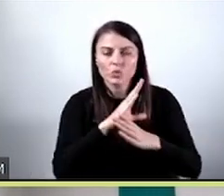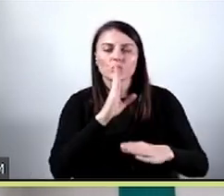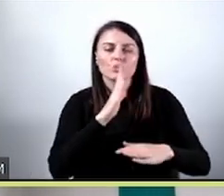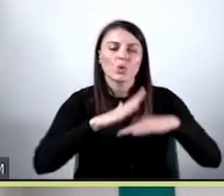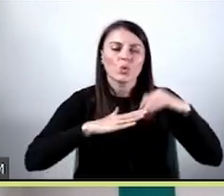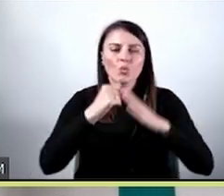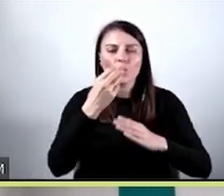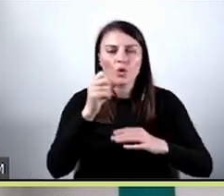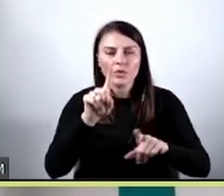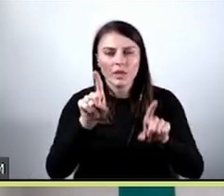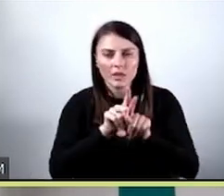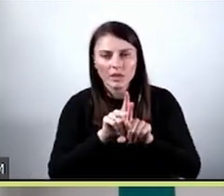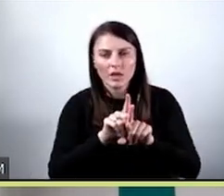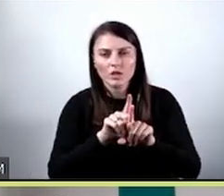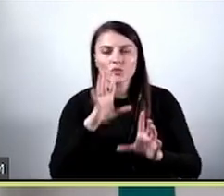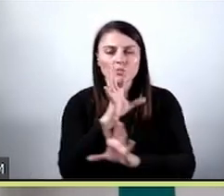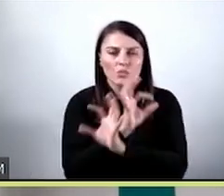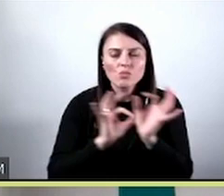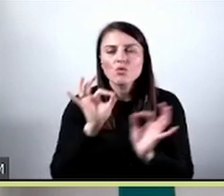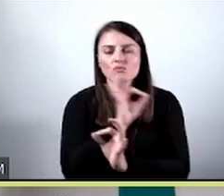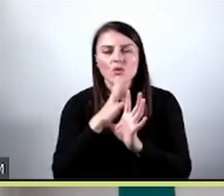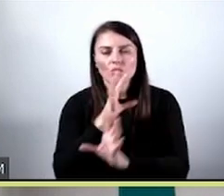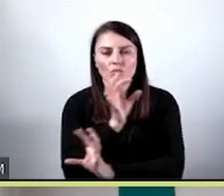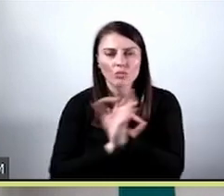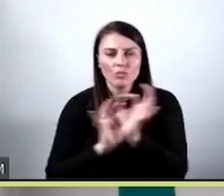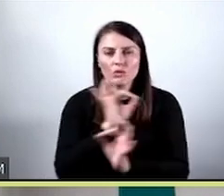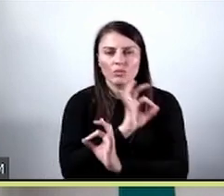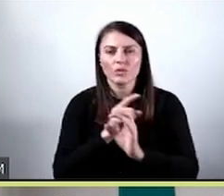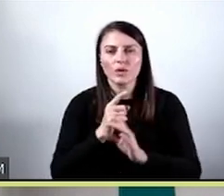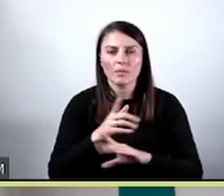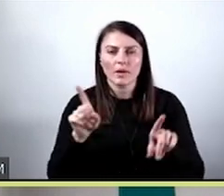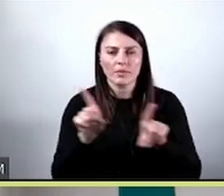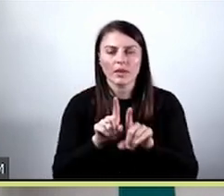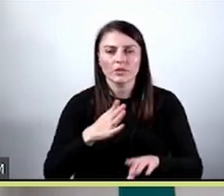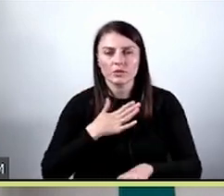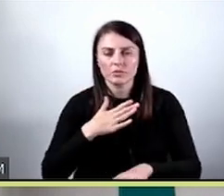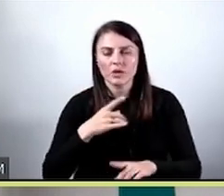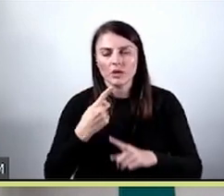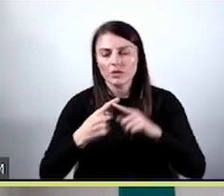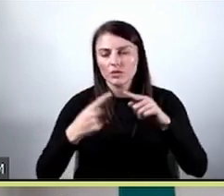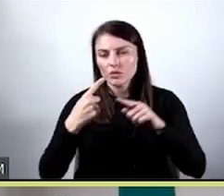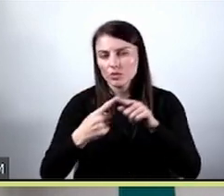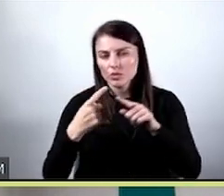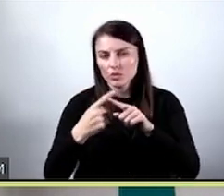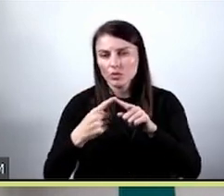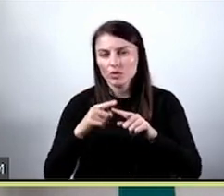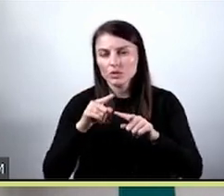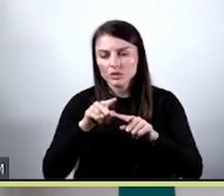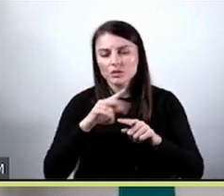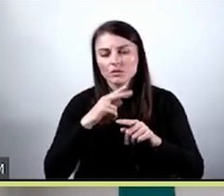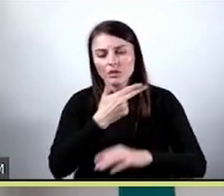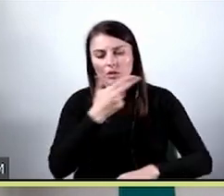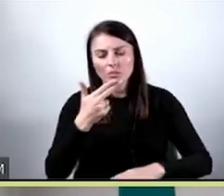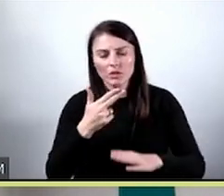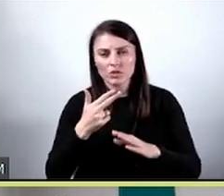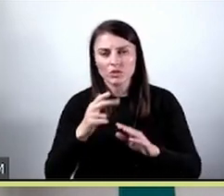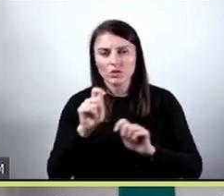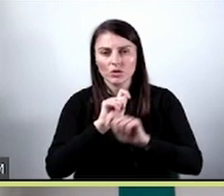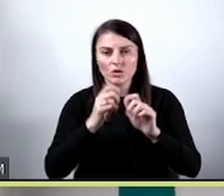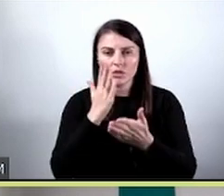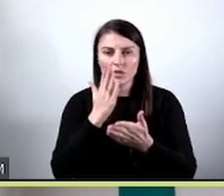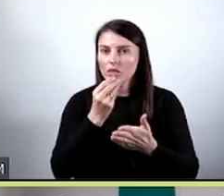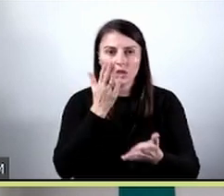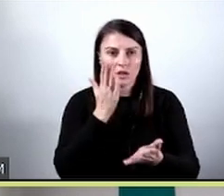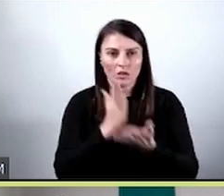wersjonowanie. Nawet samo wersjonowanie też ma całą specyfikę tutaj w zakresie tych rozwiązań, dlatego, że wersjonujemy nie tylko